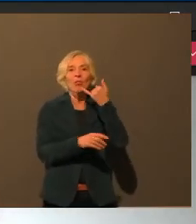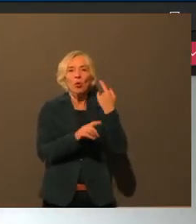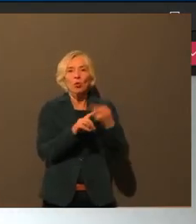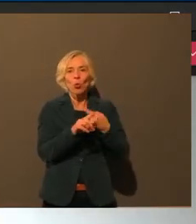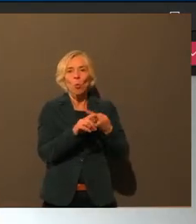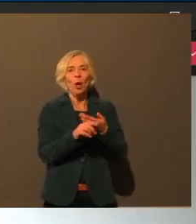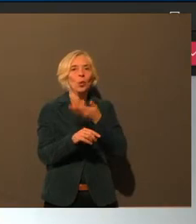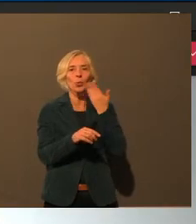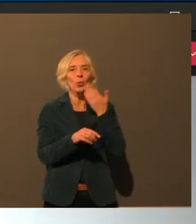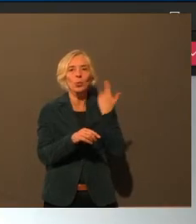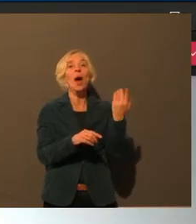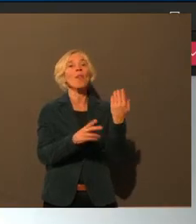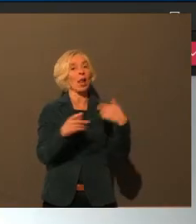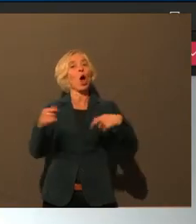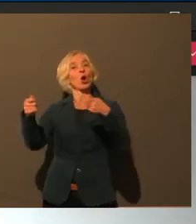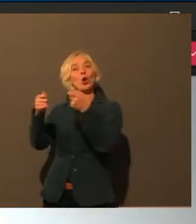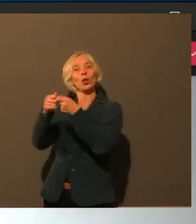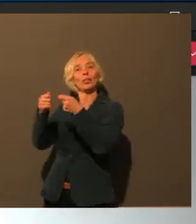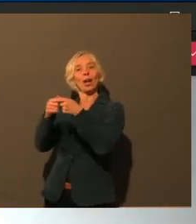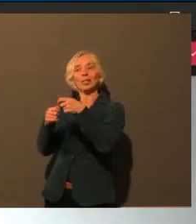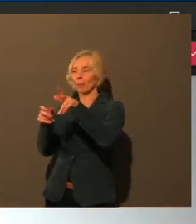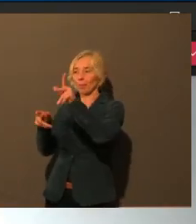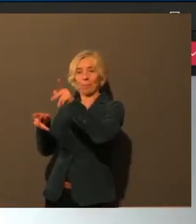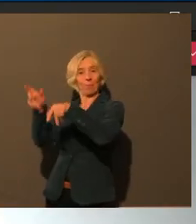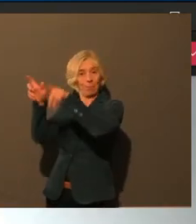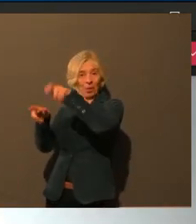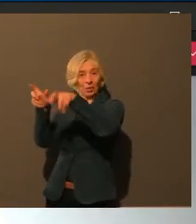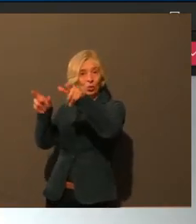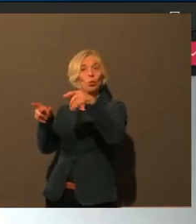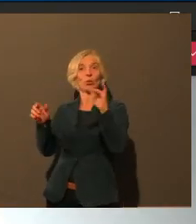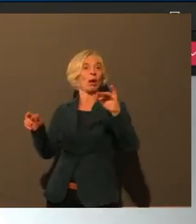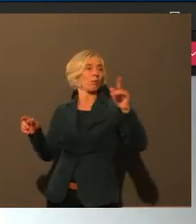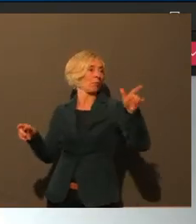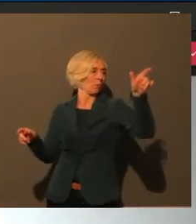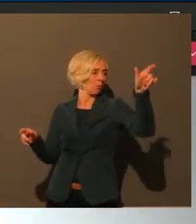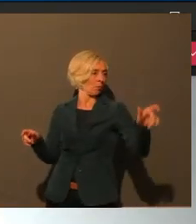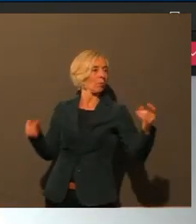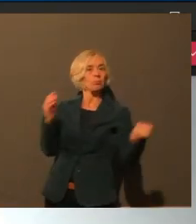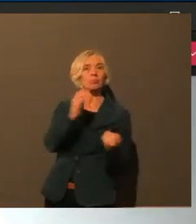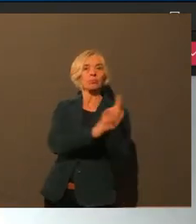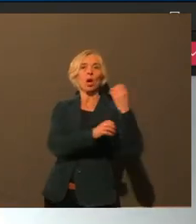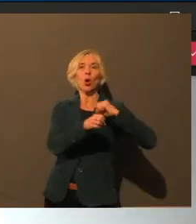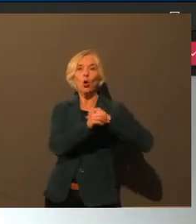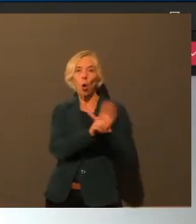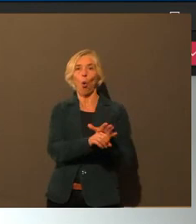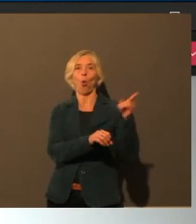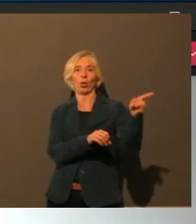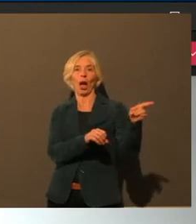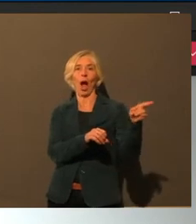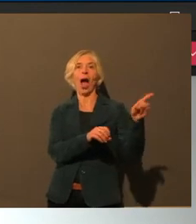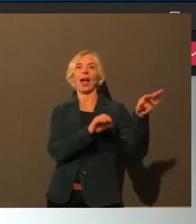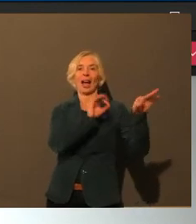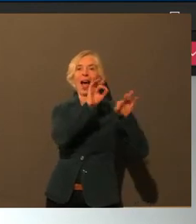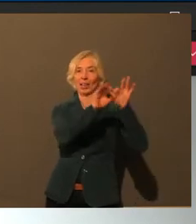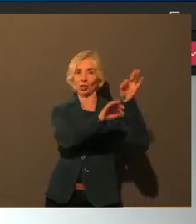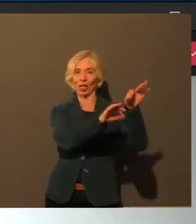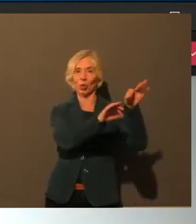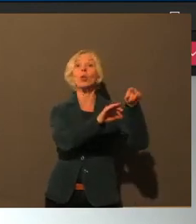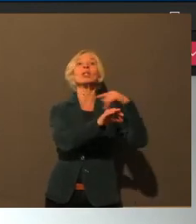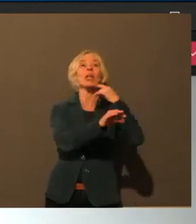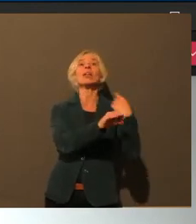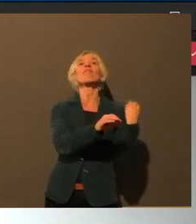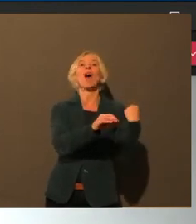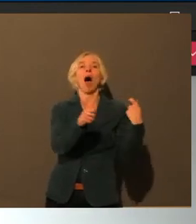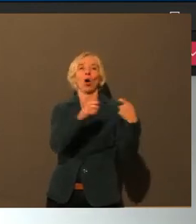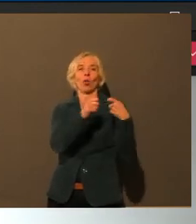dass uns die Kontaktdaten bekannt gemacht werden. Denn eben bei den Indexpersonen müssen wir die erst mal ermitteln, sodass da oft dann die Zeit der